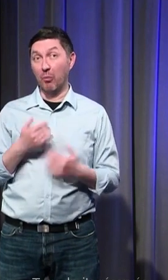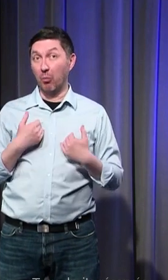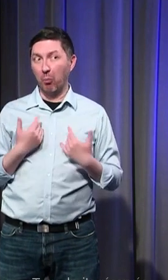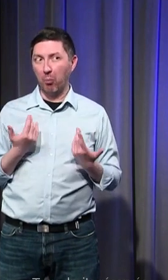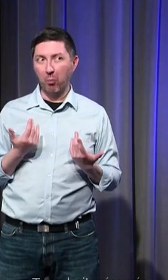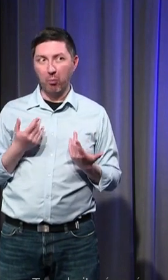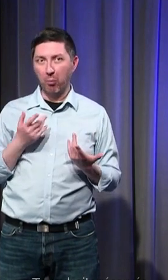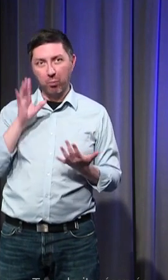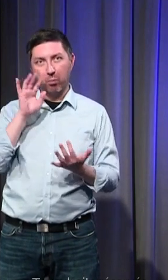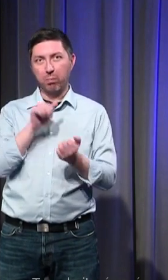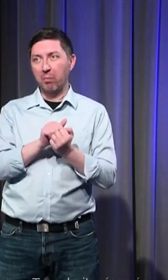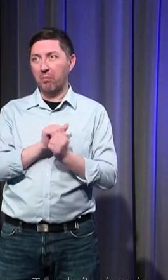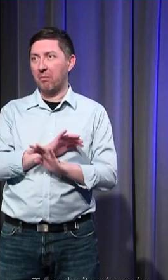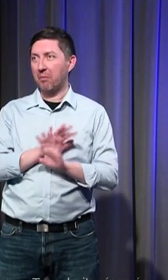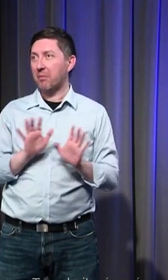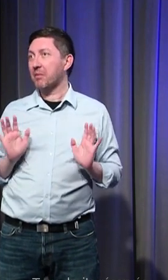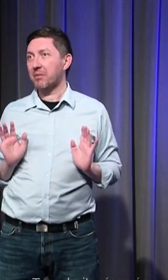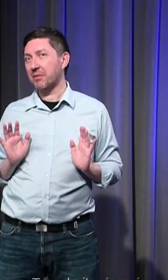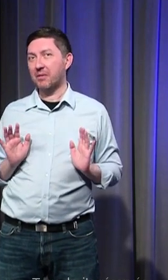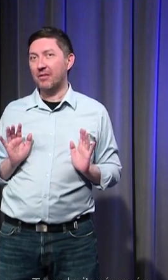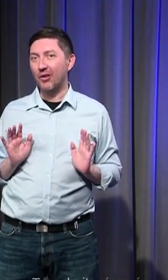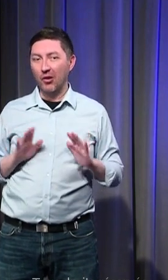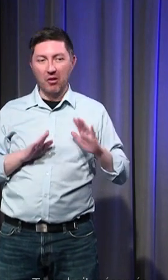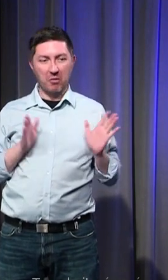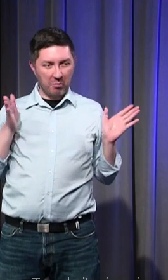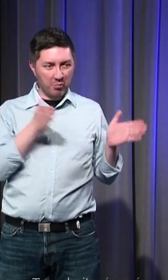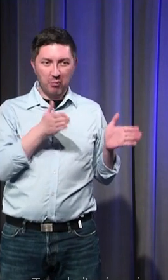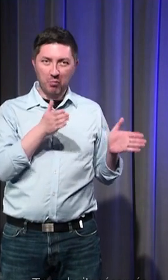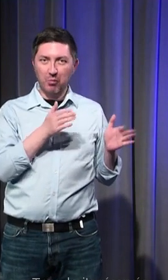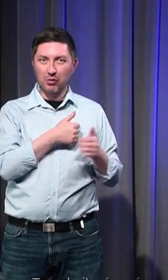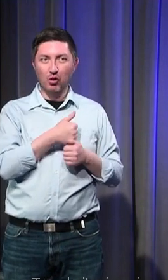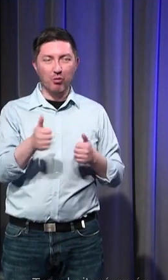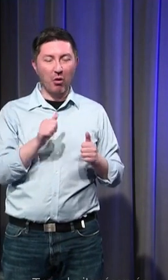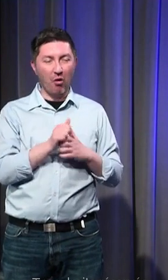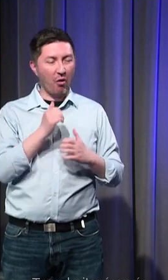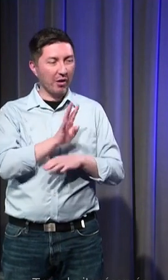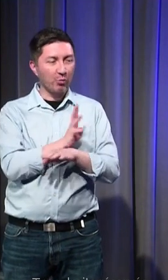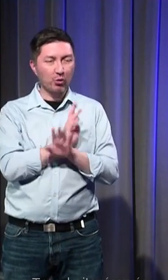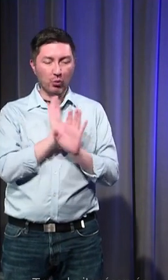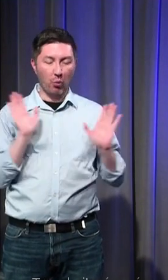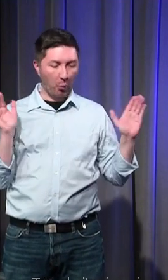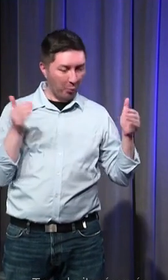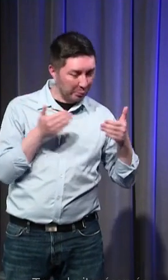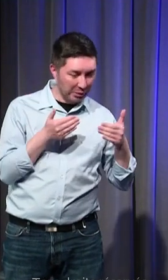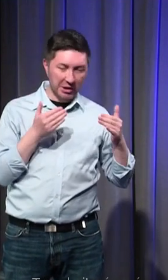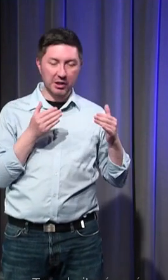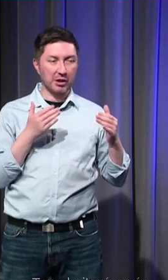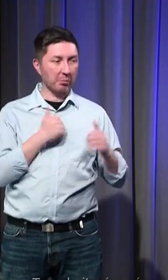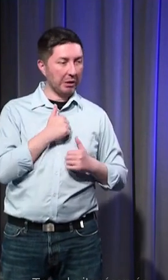là aussi c'est un biais bien involontaire que de me limiter à des émotions de repli soit sur soi sur le groupe